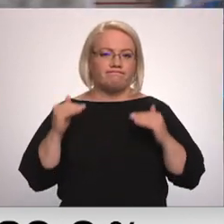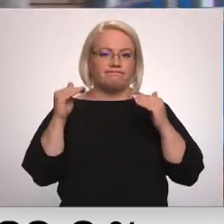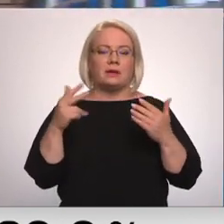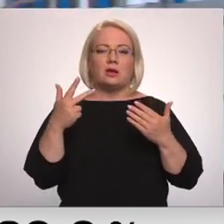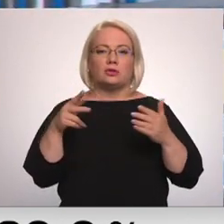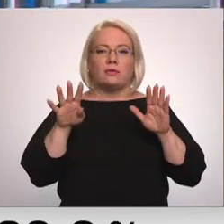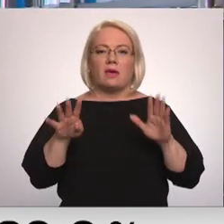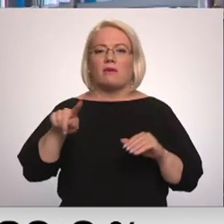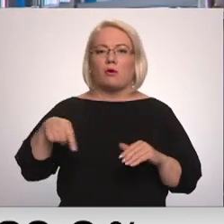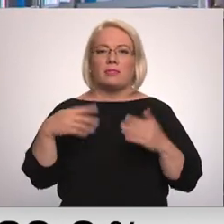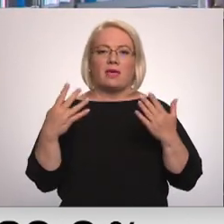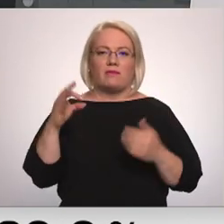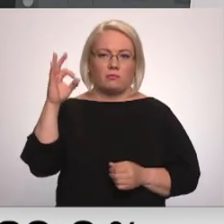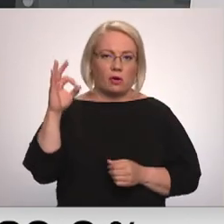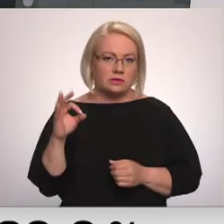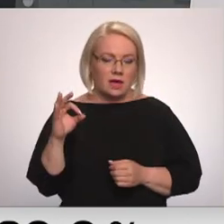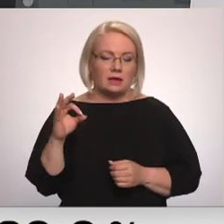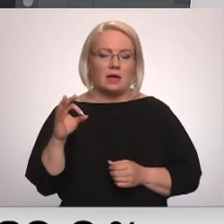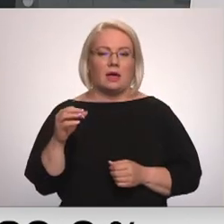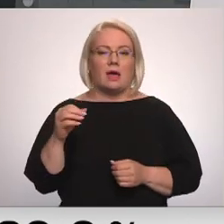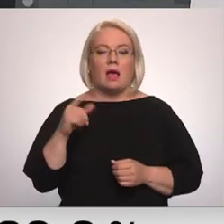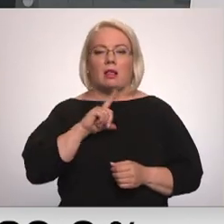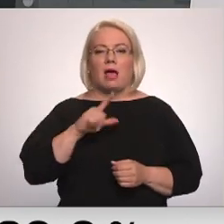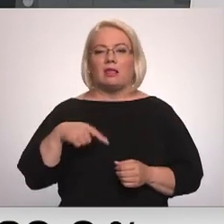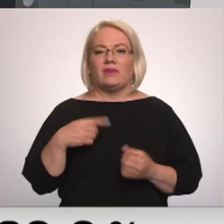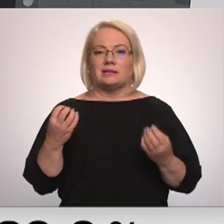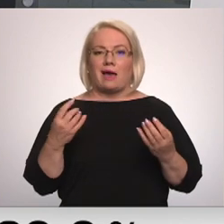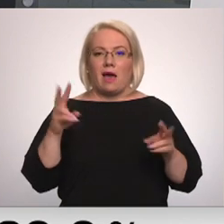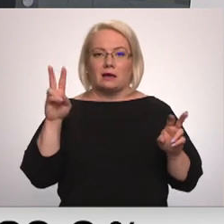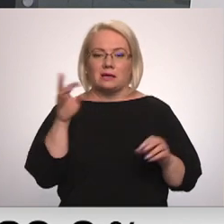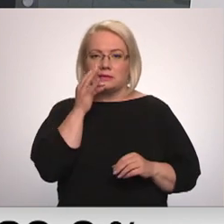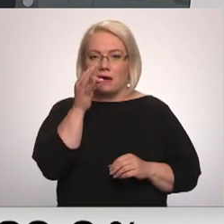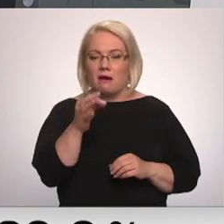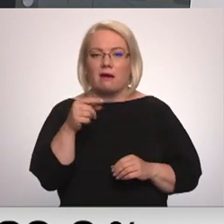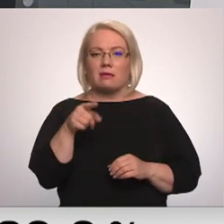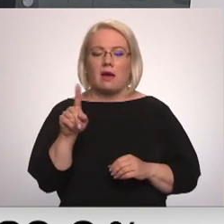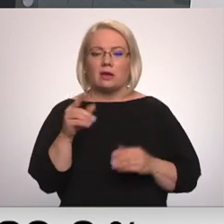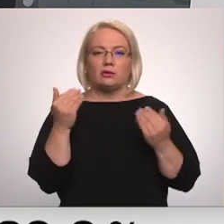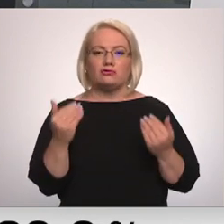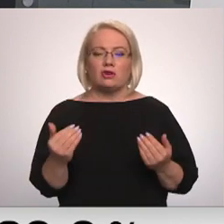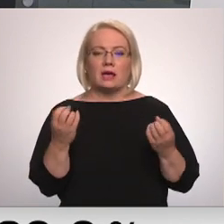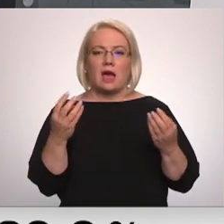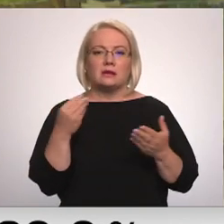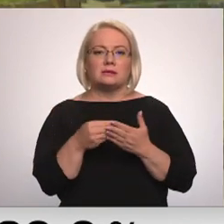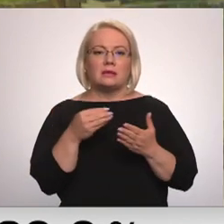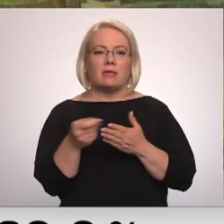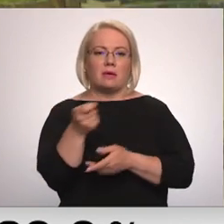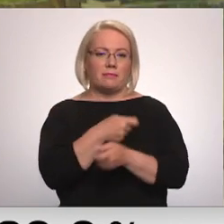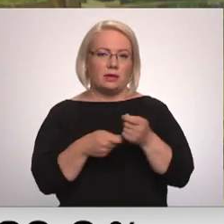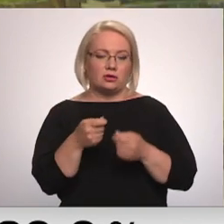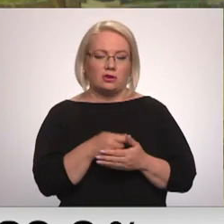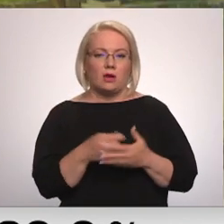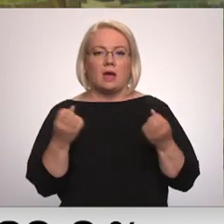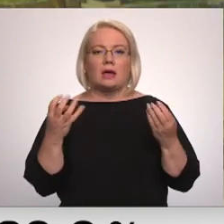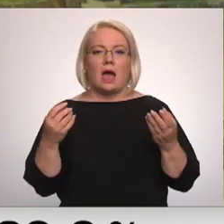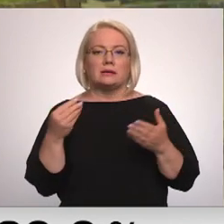,9%. Uzņēmumā Latvijas gāze norāda, ka tāda tiemžēl ir šā brīža gāzes cena biržā. Gāzes cena